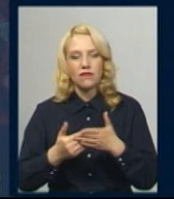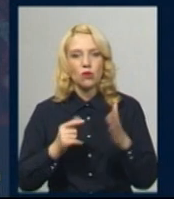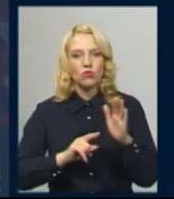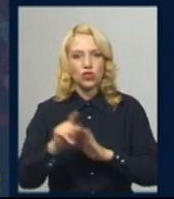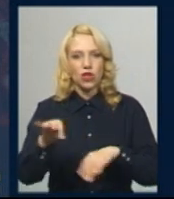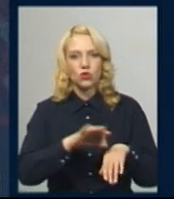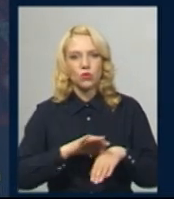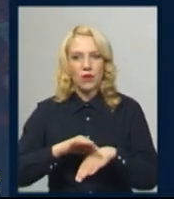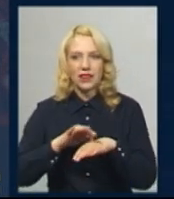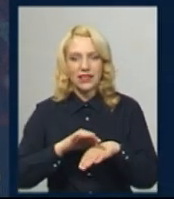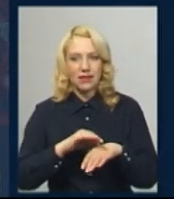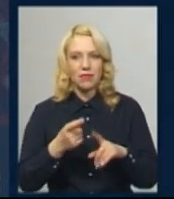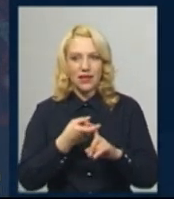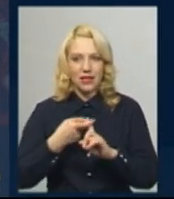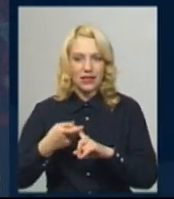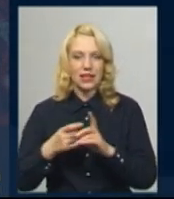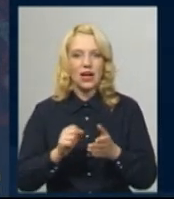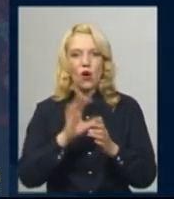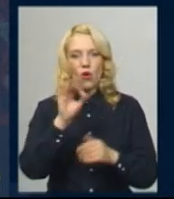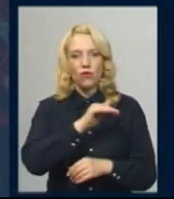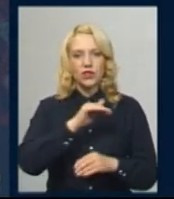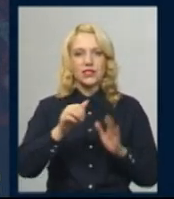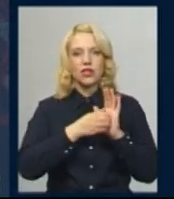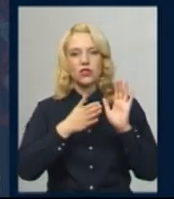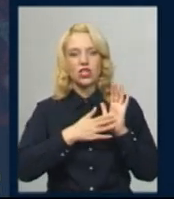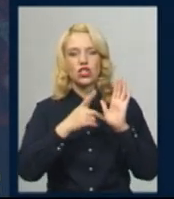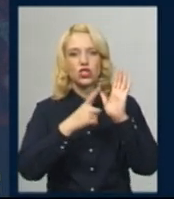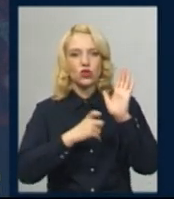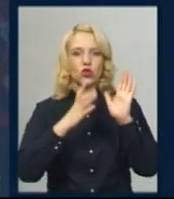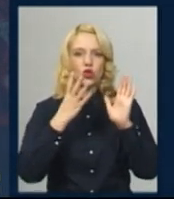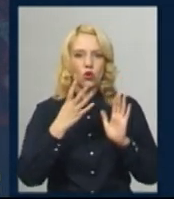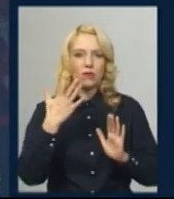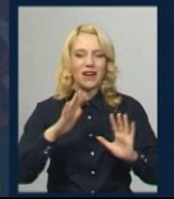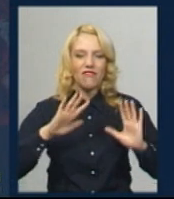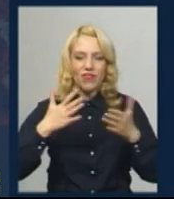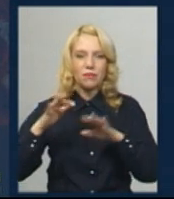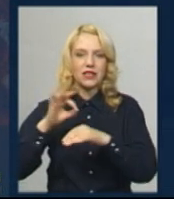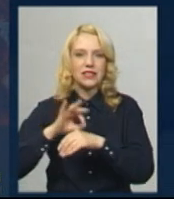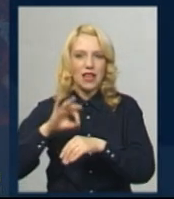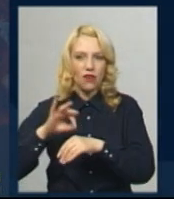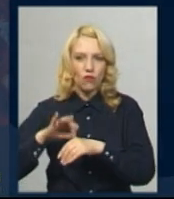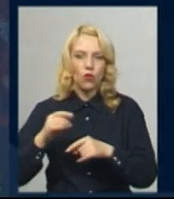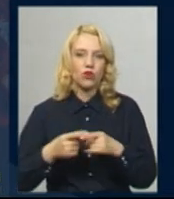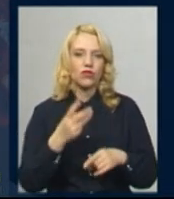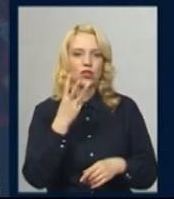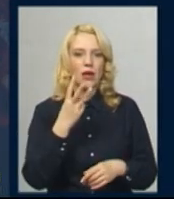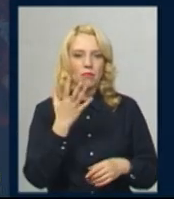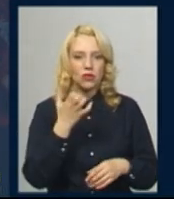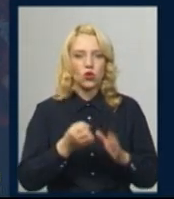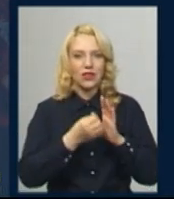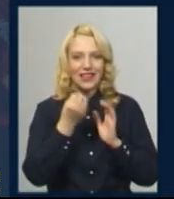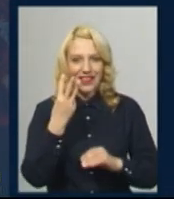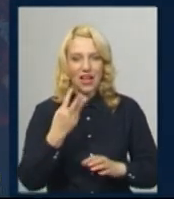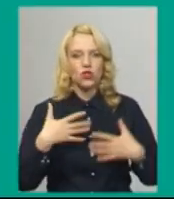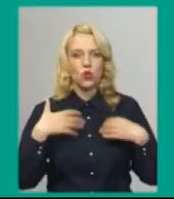пандемії на Хмельниччині офіційно зареєстровано 645 випадків захворювання. 513 осіб подужили, 15 людей